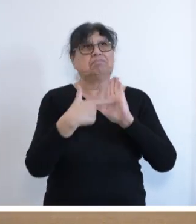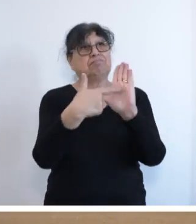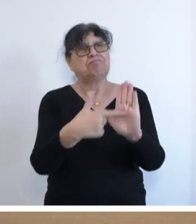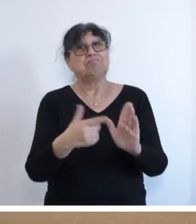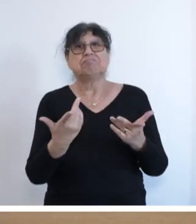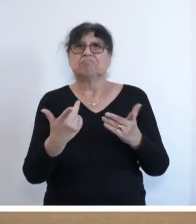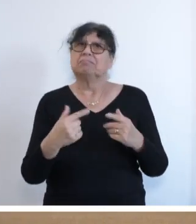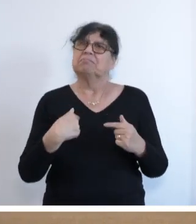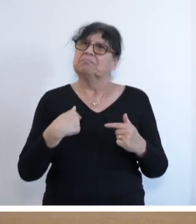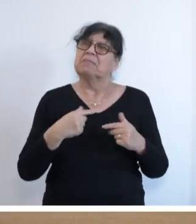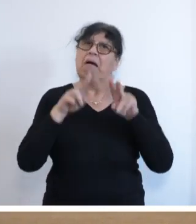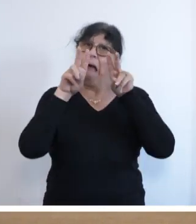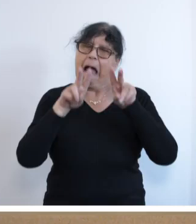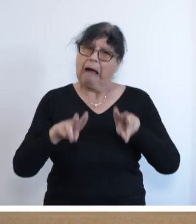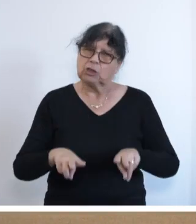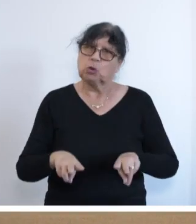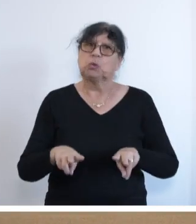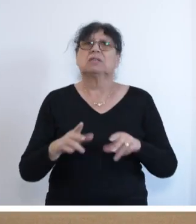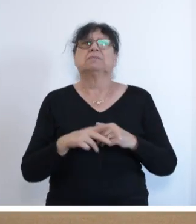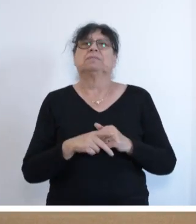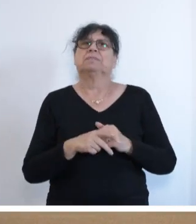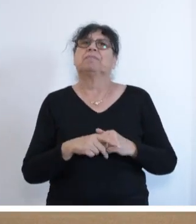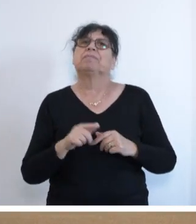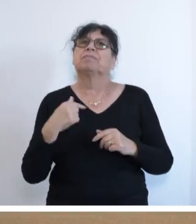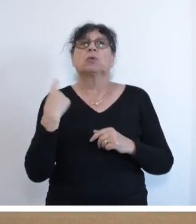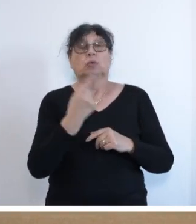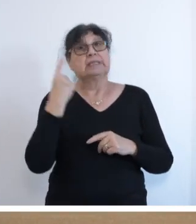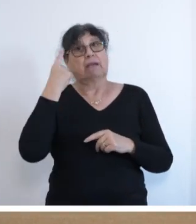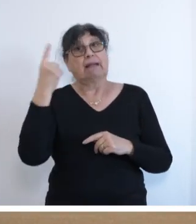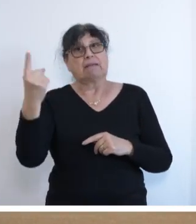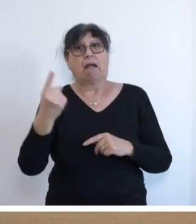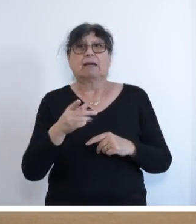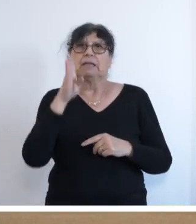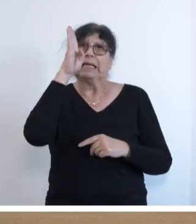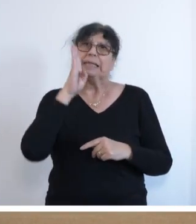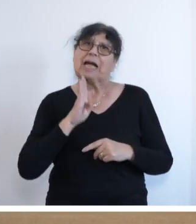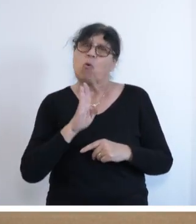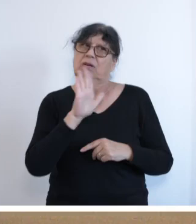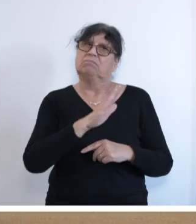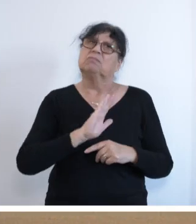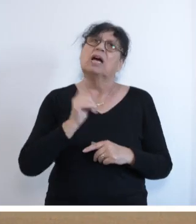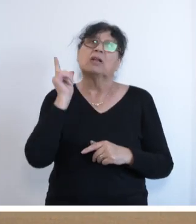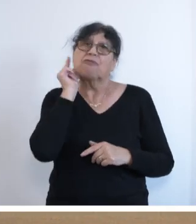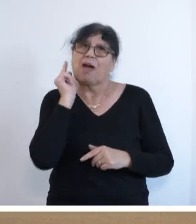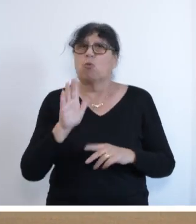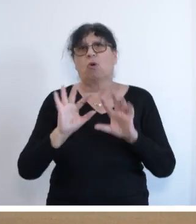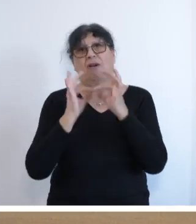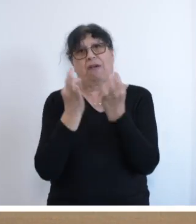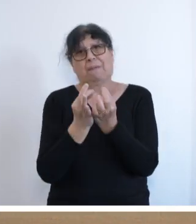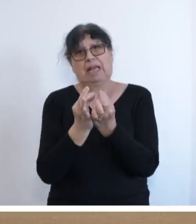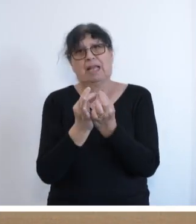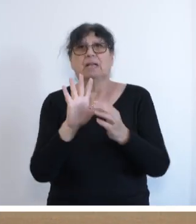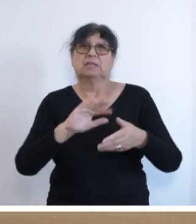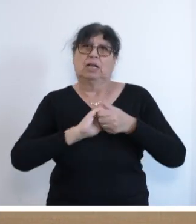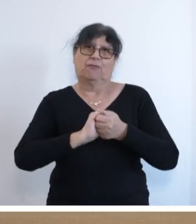die Achtung des Hohen Hauses aus. Unsere Gedanken sind in der Trauer bei seiner Frau, seiner Familie, seinen